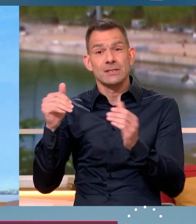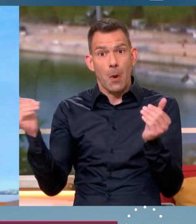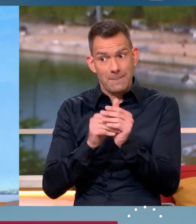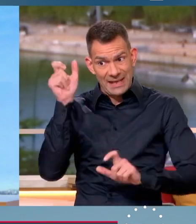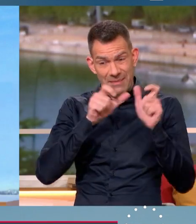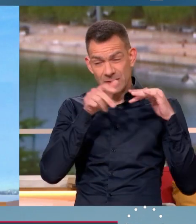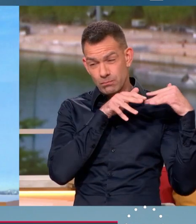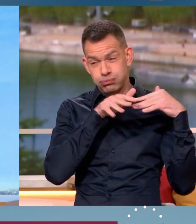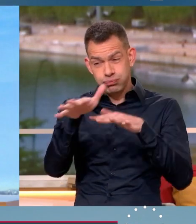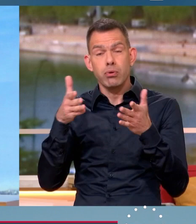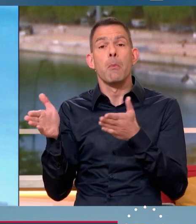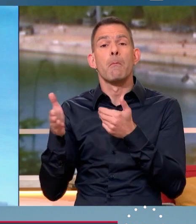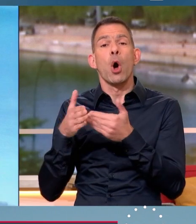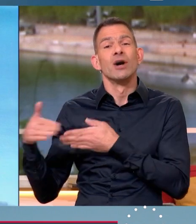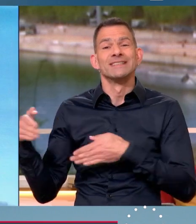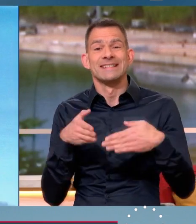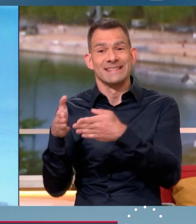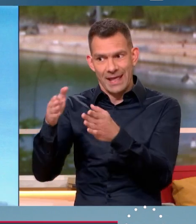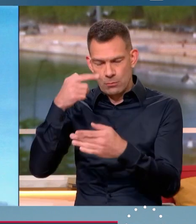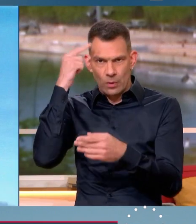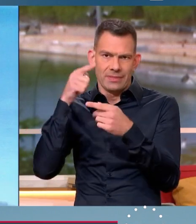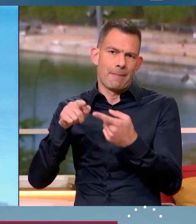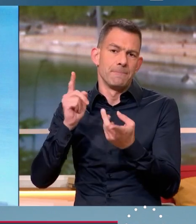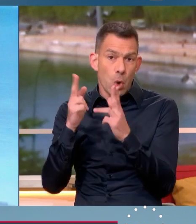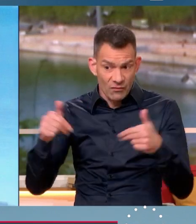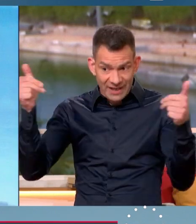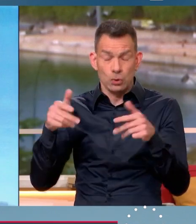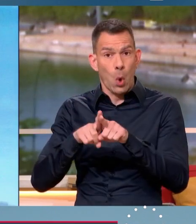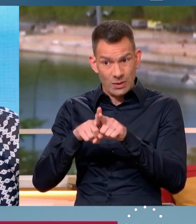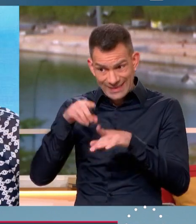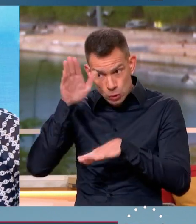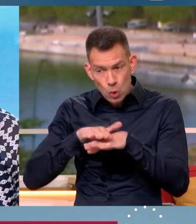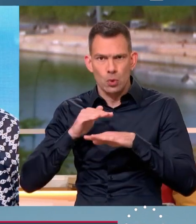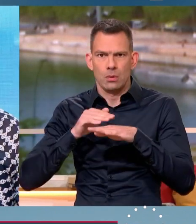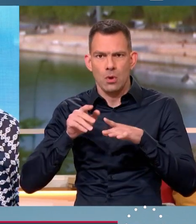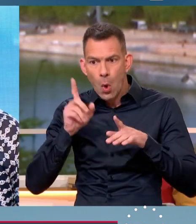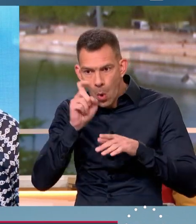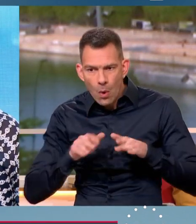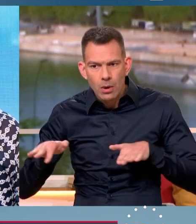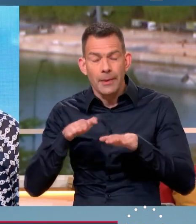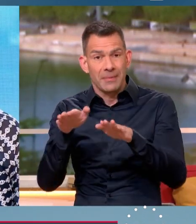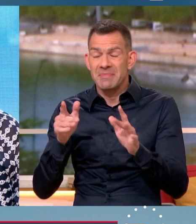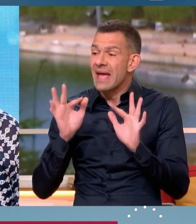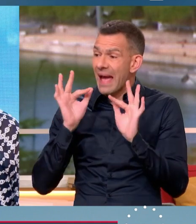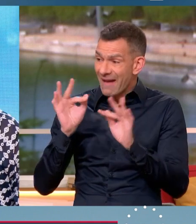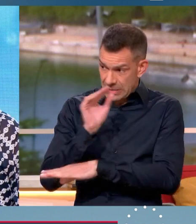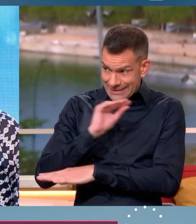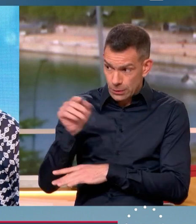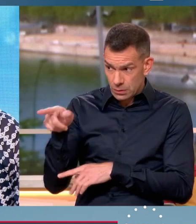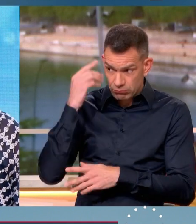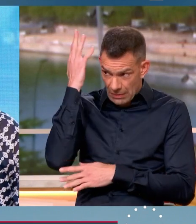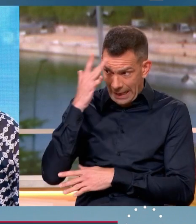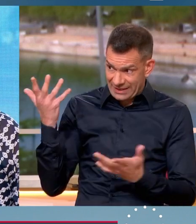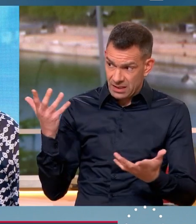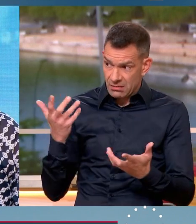'ouverture sur des bords de Seine, et parfois même sur la Seine. Est-ce que ça vous inquiète en matière de sécurité ? Est-ce que vous demandez un débat